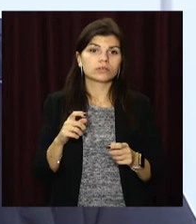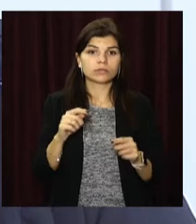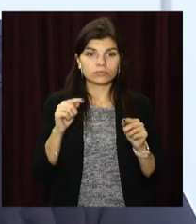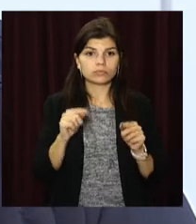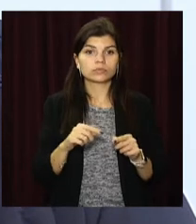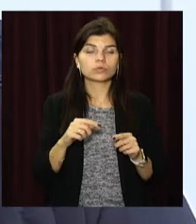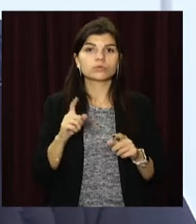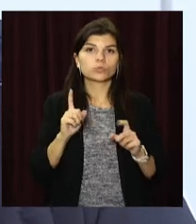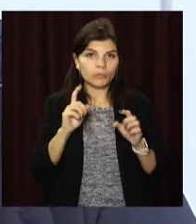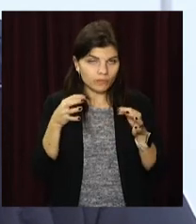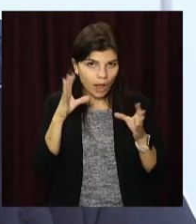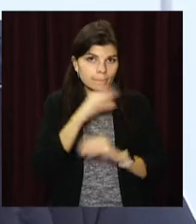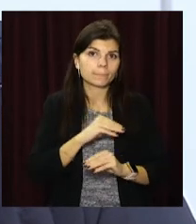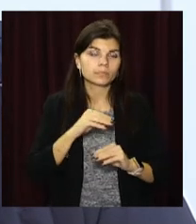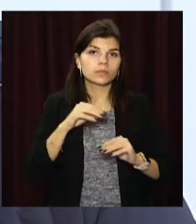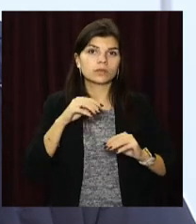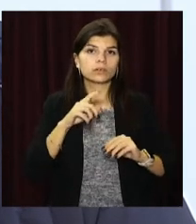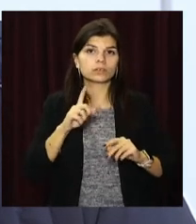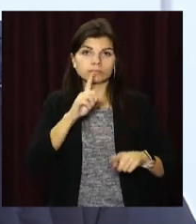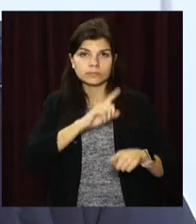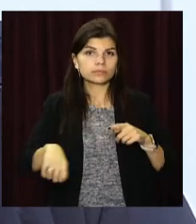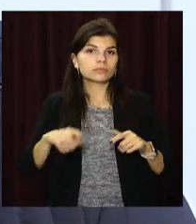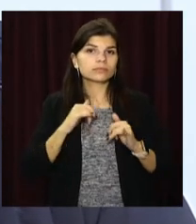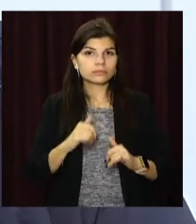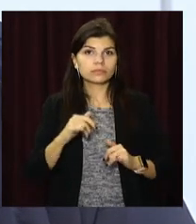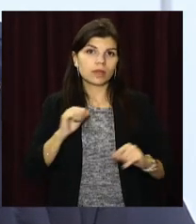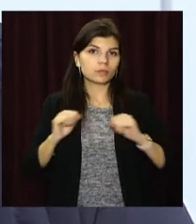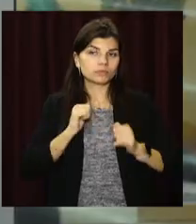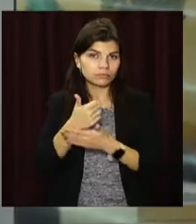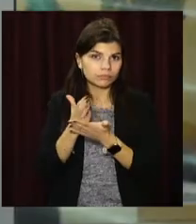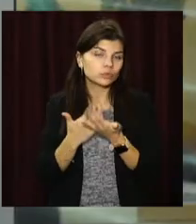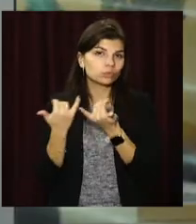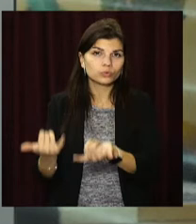доступними, потужними та швидкими адмінністративними послугами.